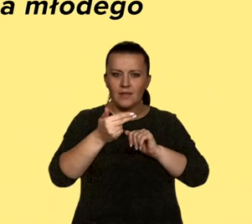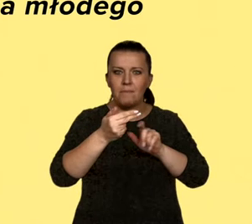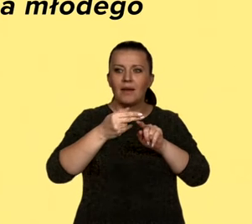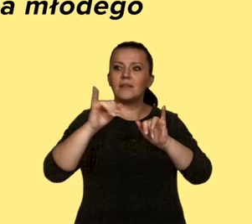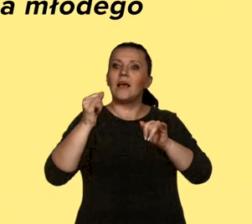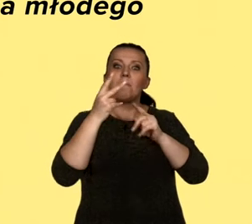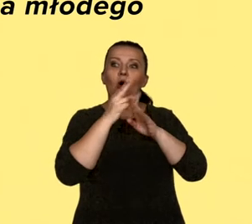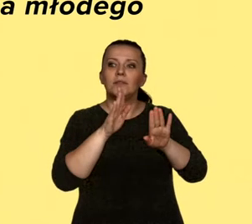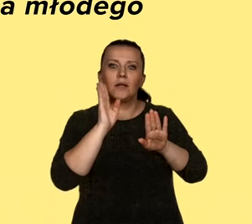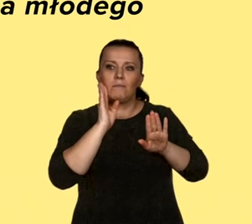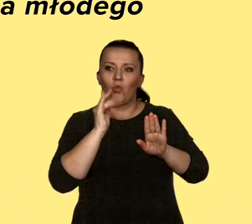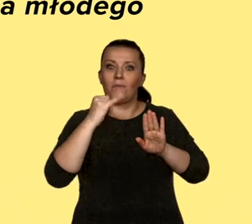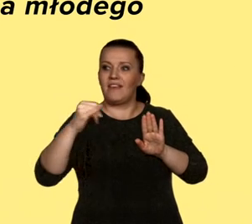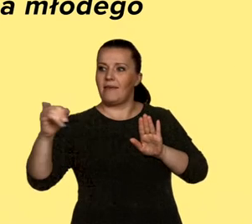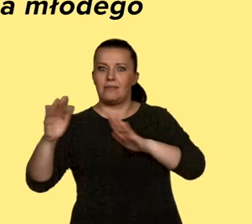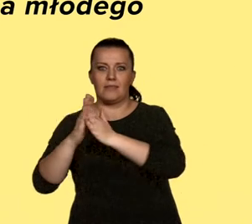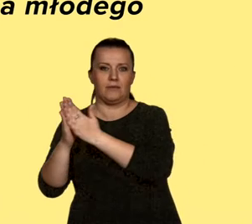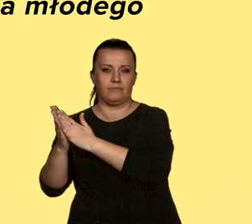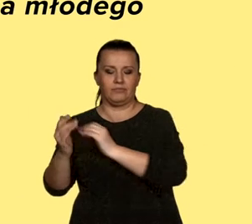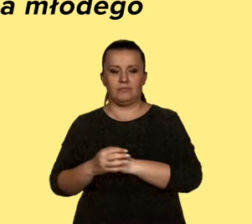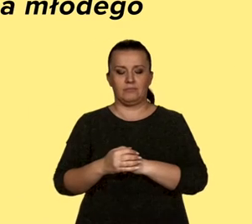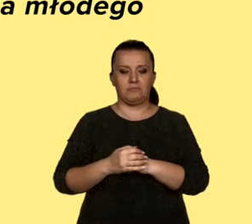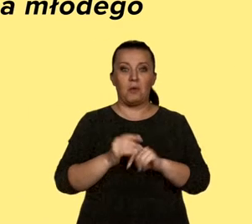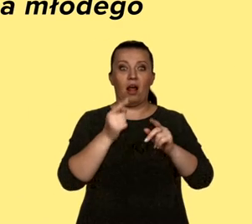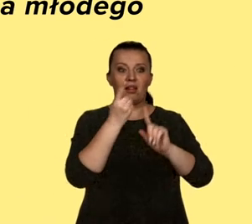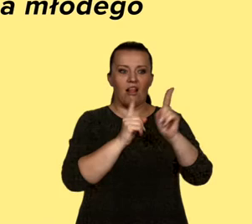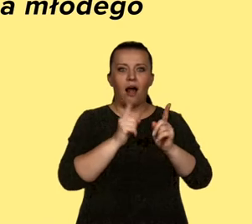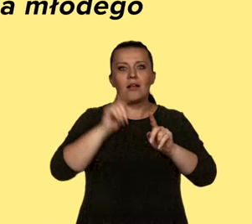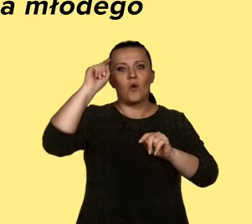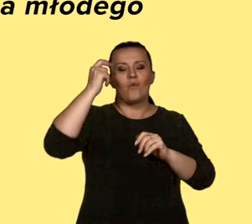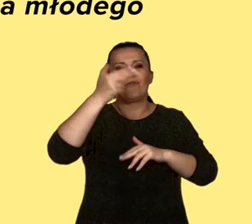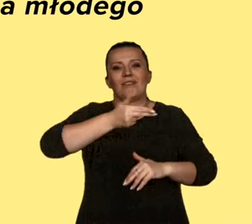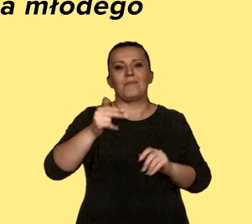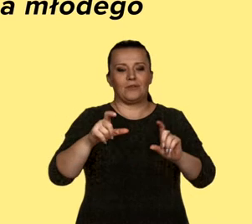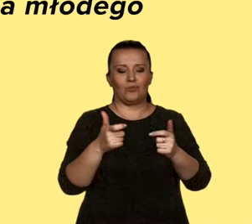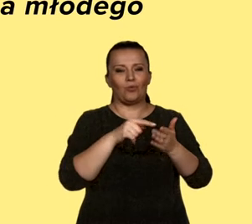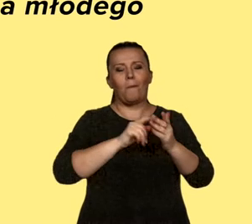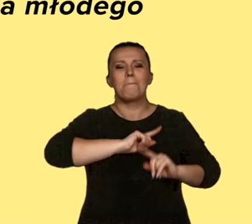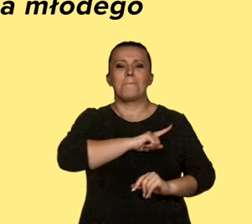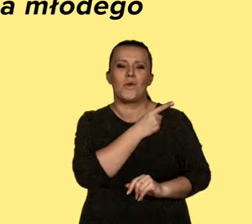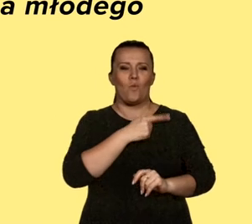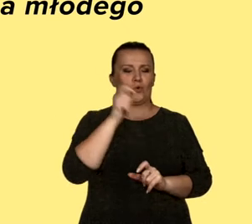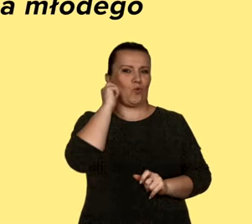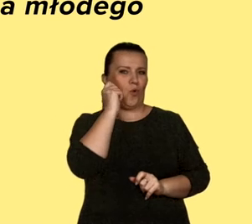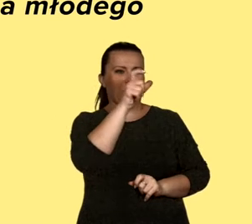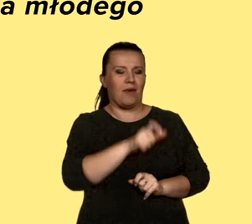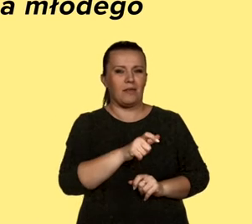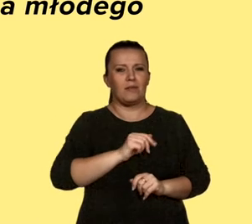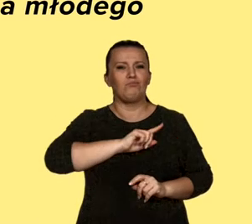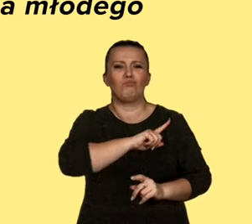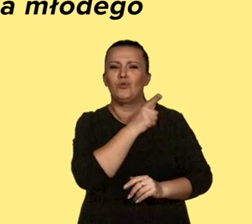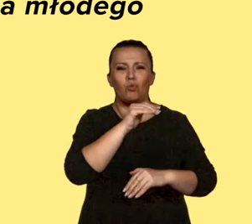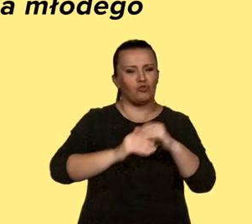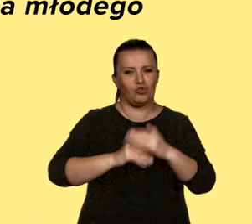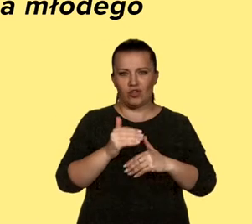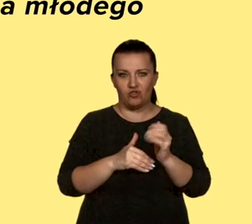literackich. I w lalce będzie to na pewno temat miłości, miłości niemożliwej, miłości do kobiety i